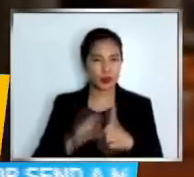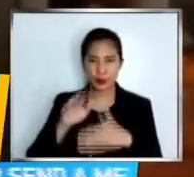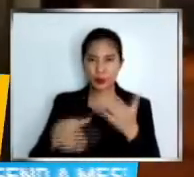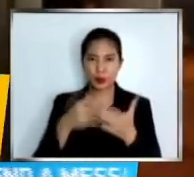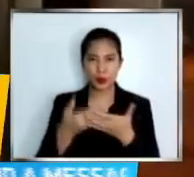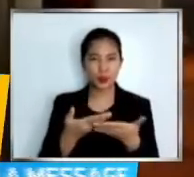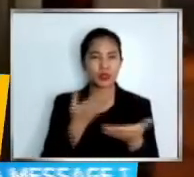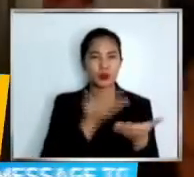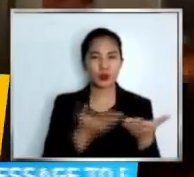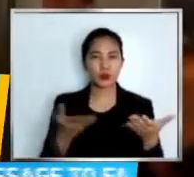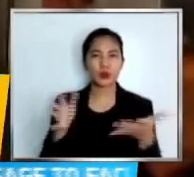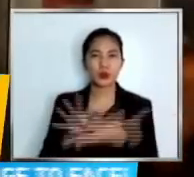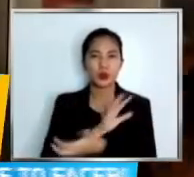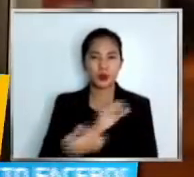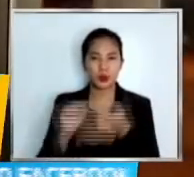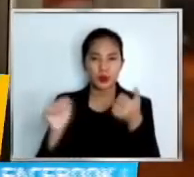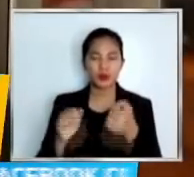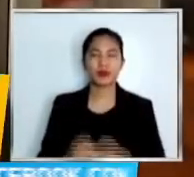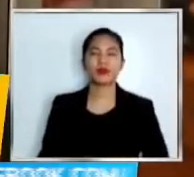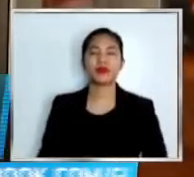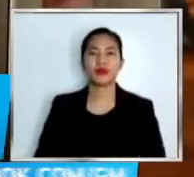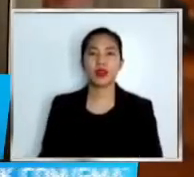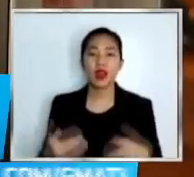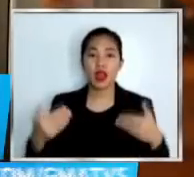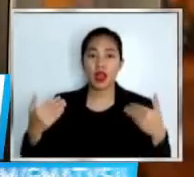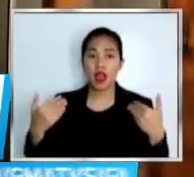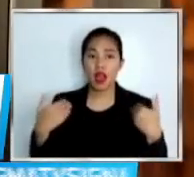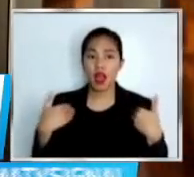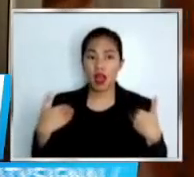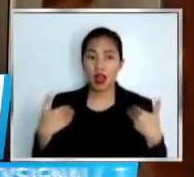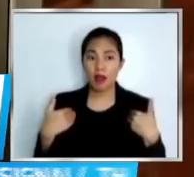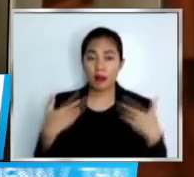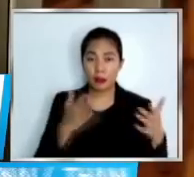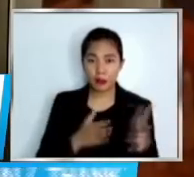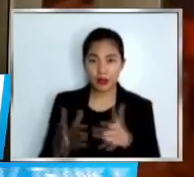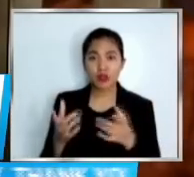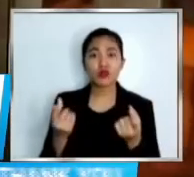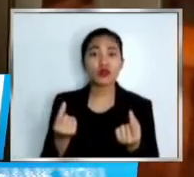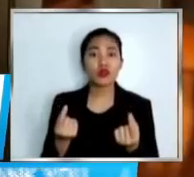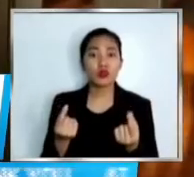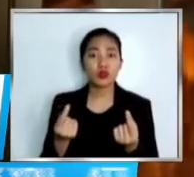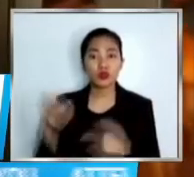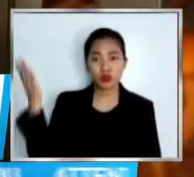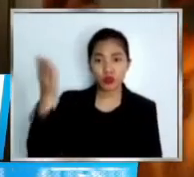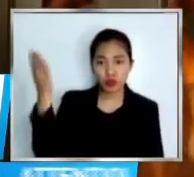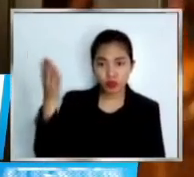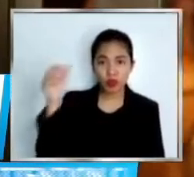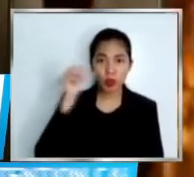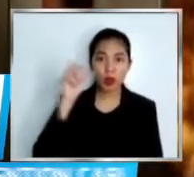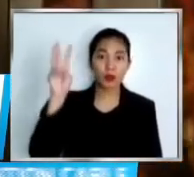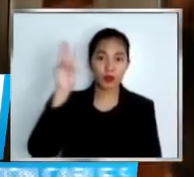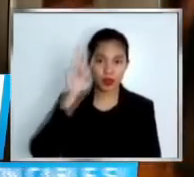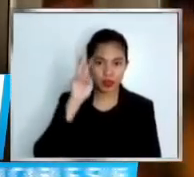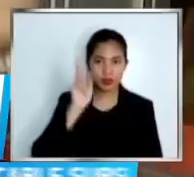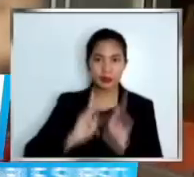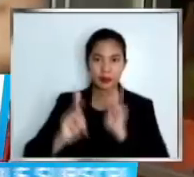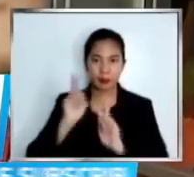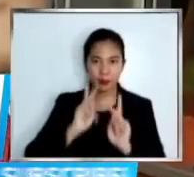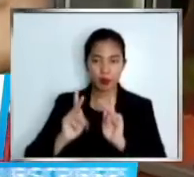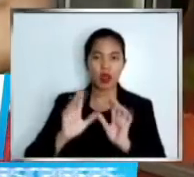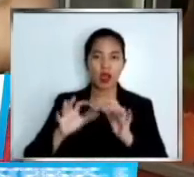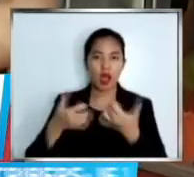-araw na ginagawa tungkol sa pag-iwar sa sunog. Siguro, aksidente lang talaga, hindi natin maiwasan yan.